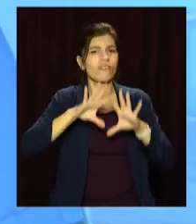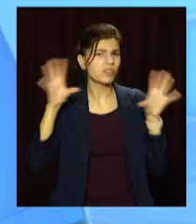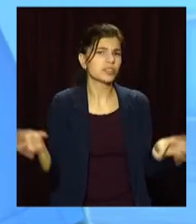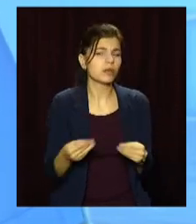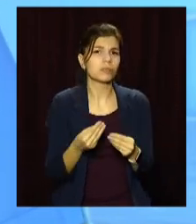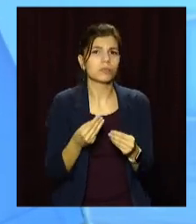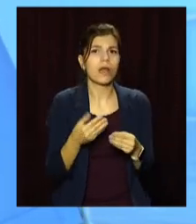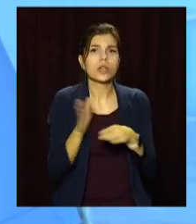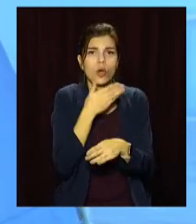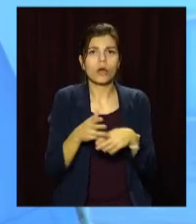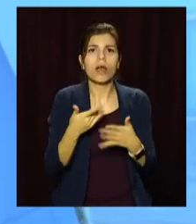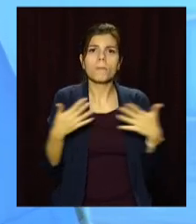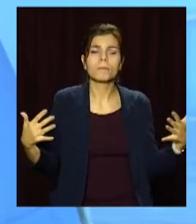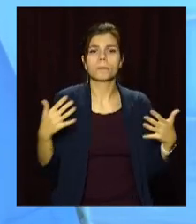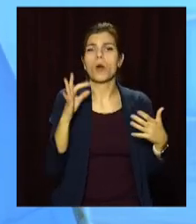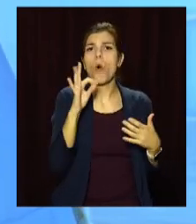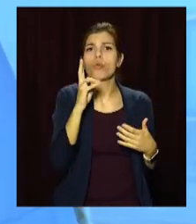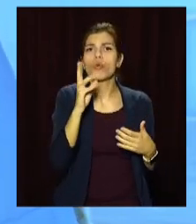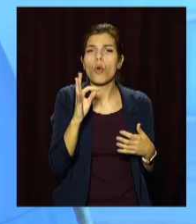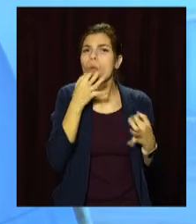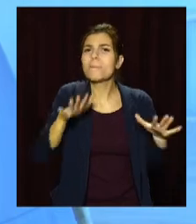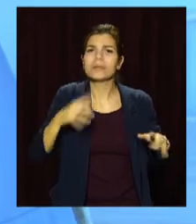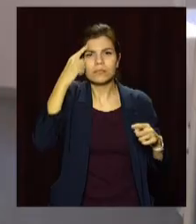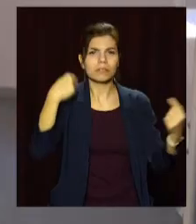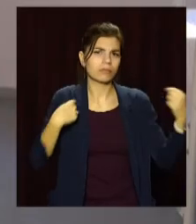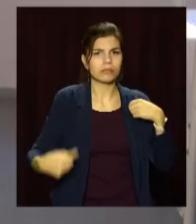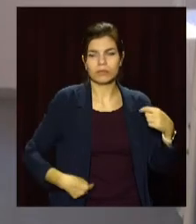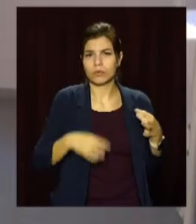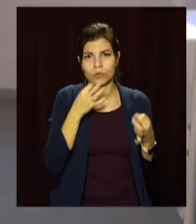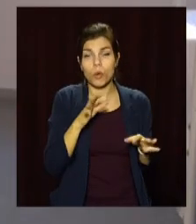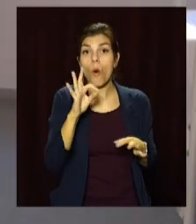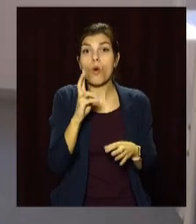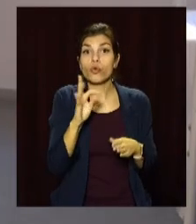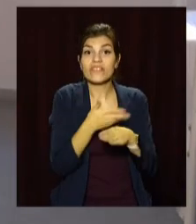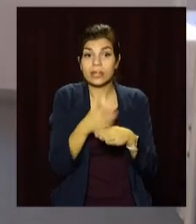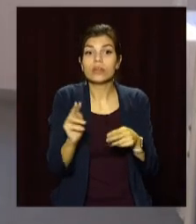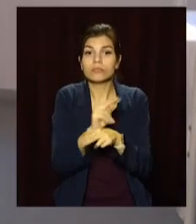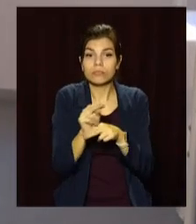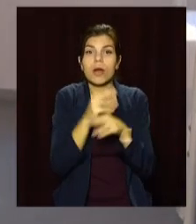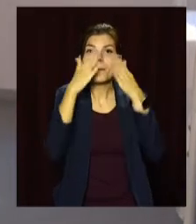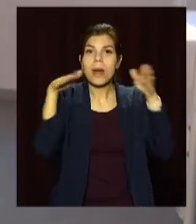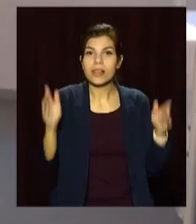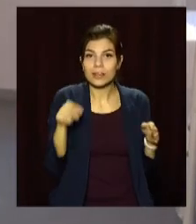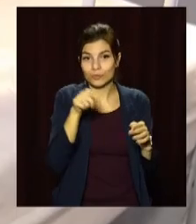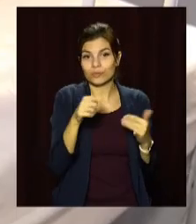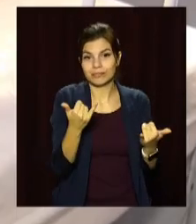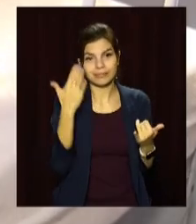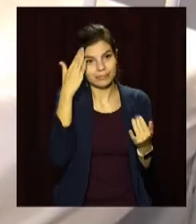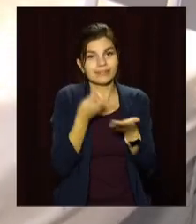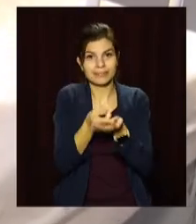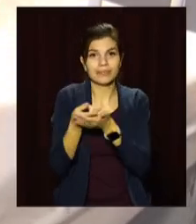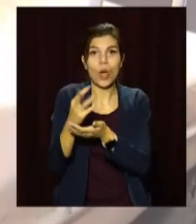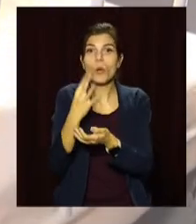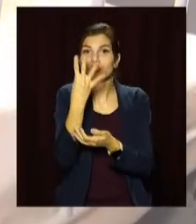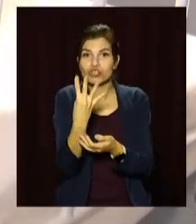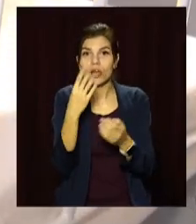розділам онкологічної патології, які на сьогоднішній день существують. В онковідділенні відремонтували і палати, тепер тут розміщуватимуть по